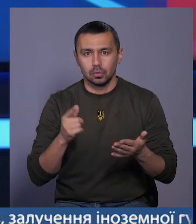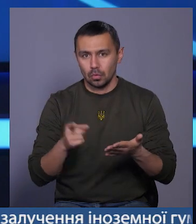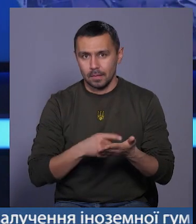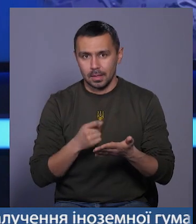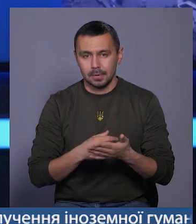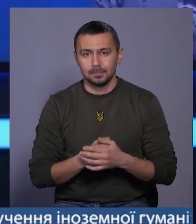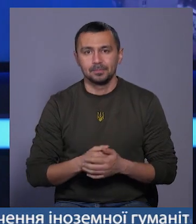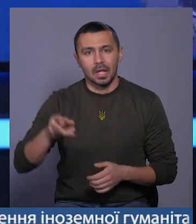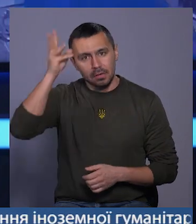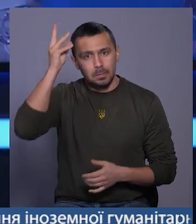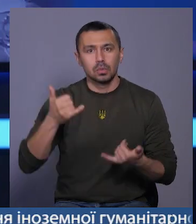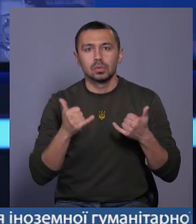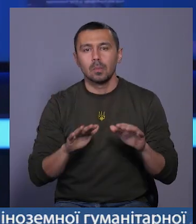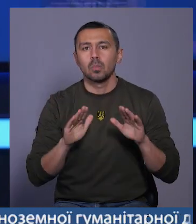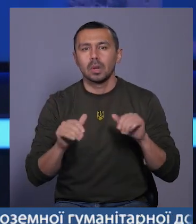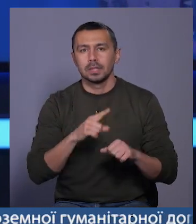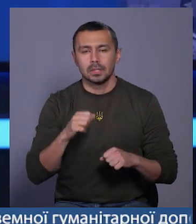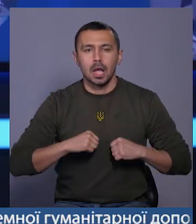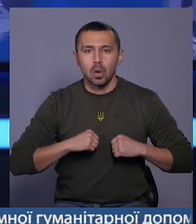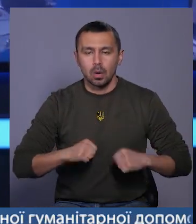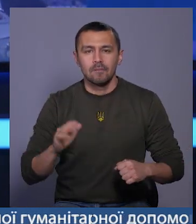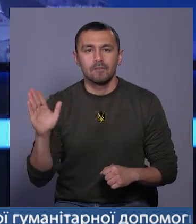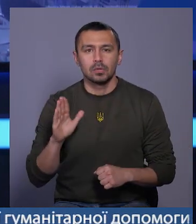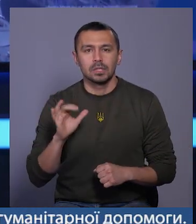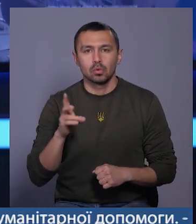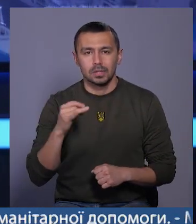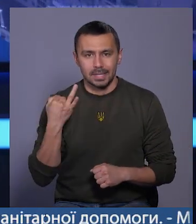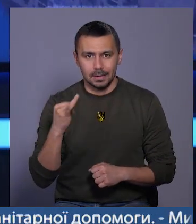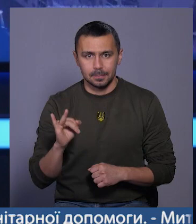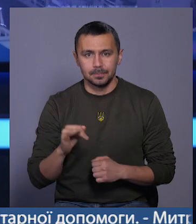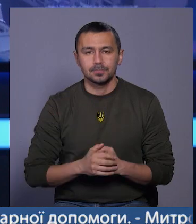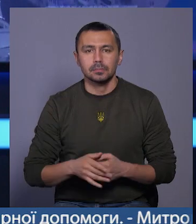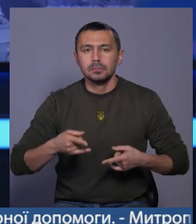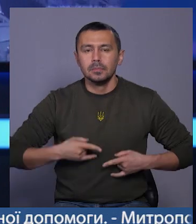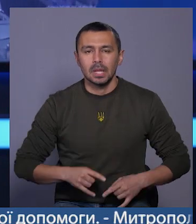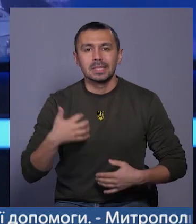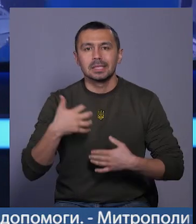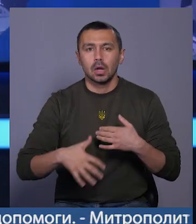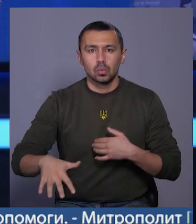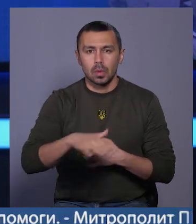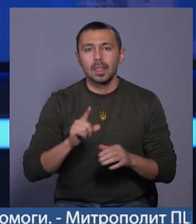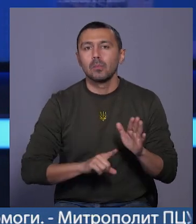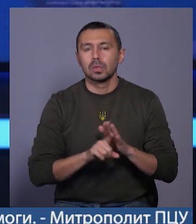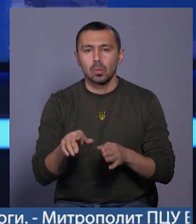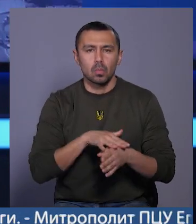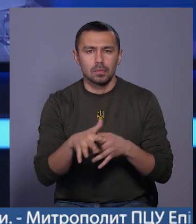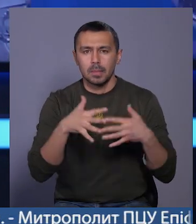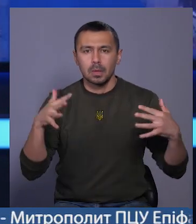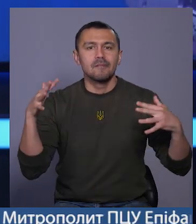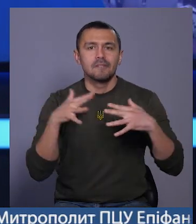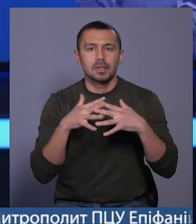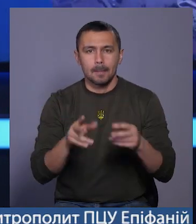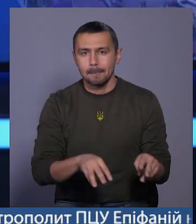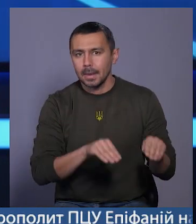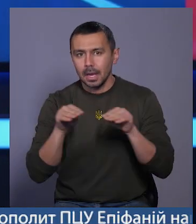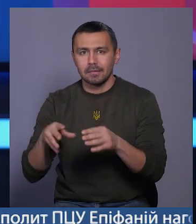У Хмельницькому сьогодні попрощалися з героєм Віктором Сікорським. Родом з Херсонщини на початку повномасштабної війни